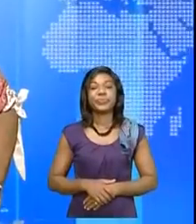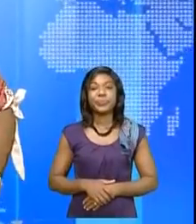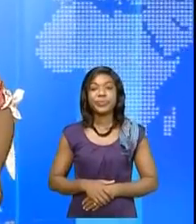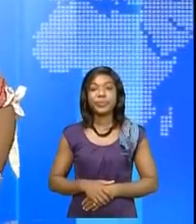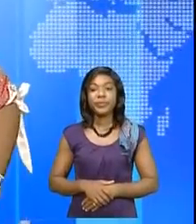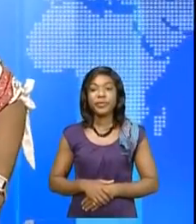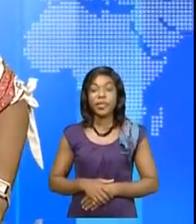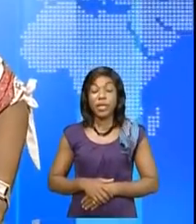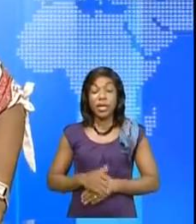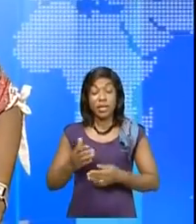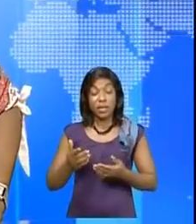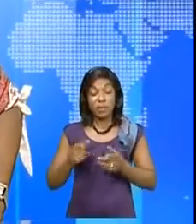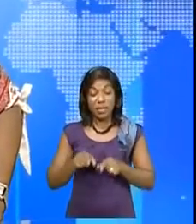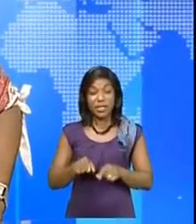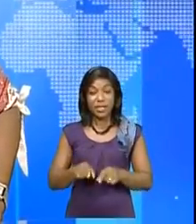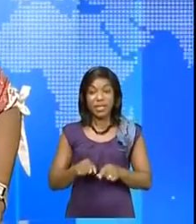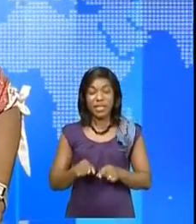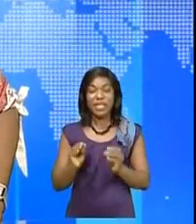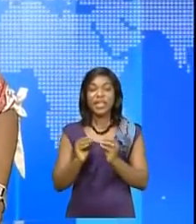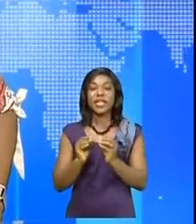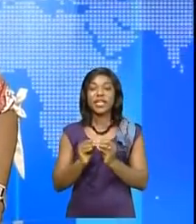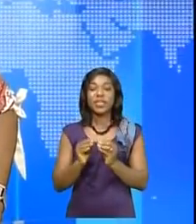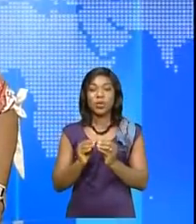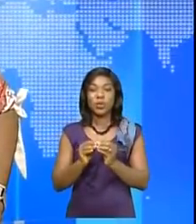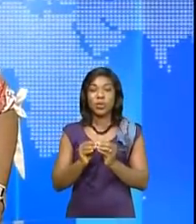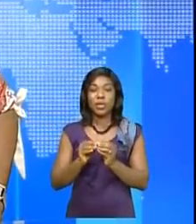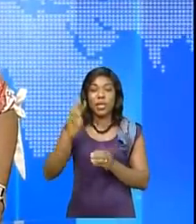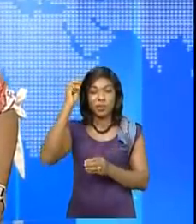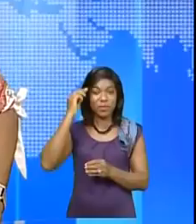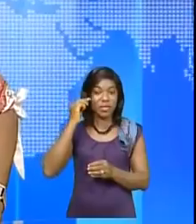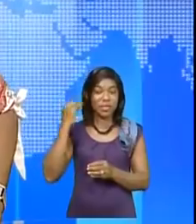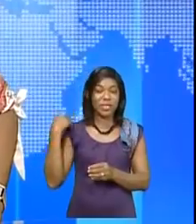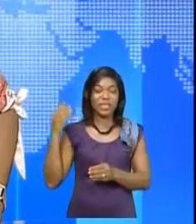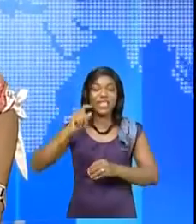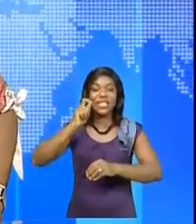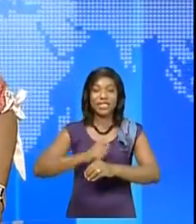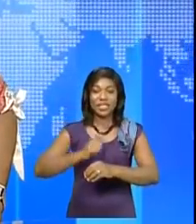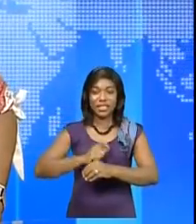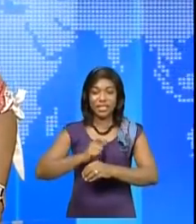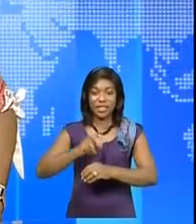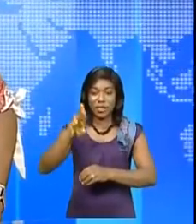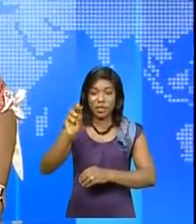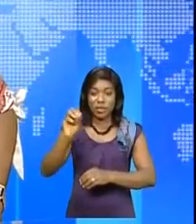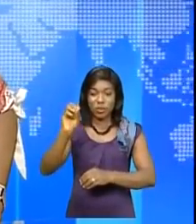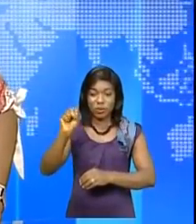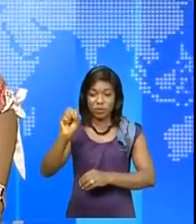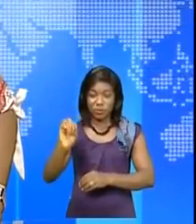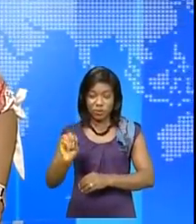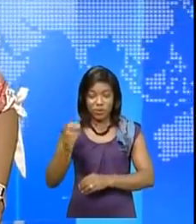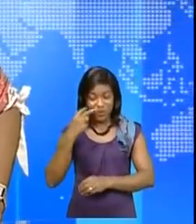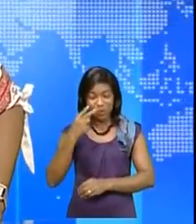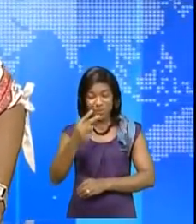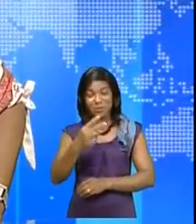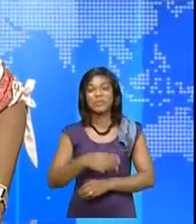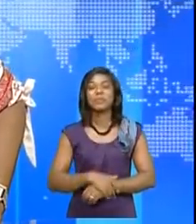Je vous propose de suivre à présent la réunion qu'a présidée la ministre d'État de la Justice, Rose Moutonbo, avec la délégation syndicale